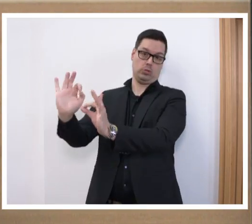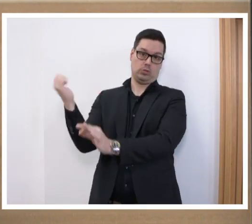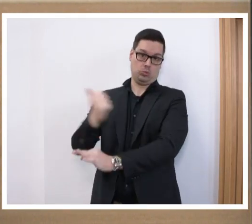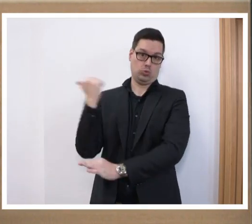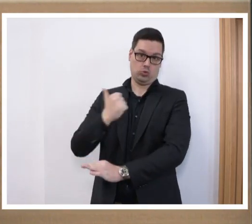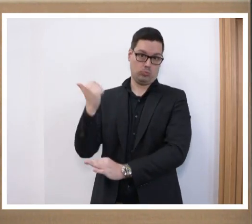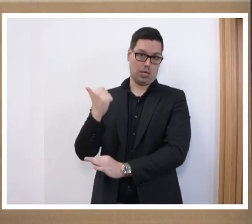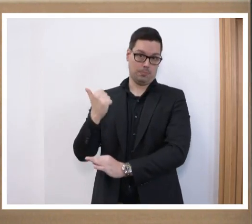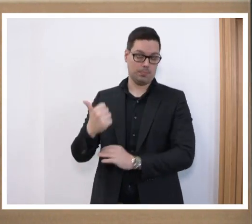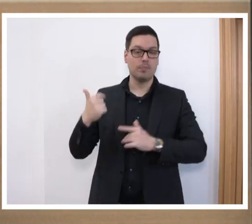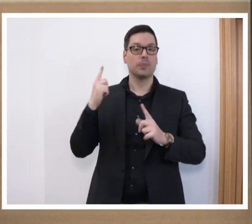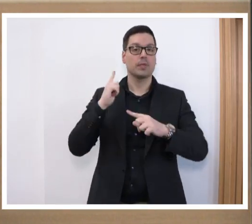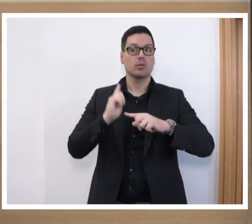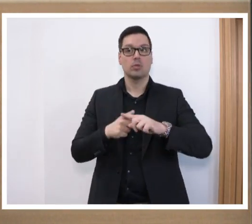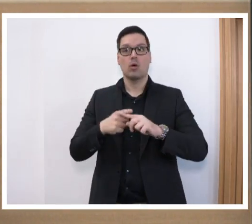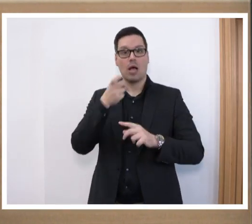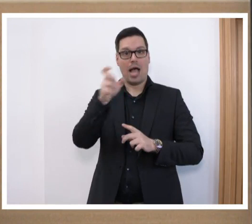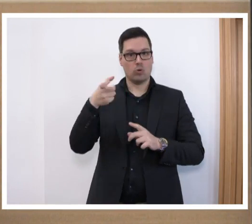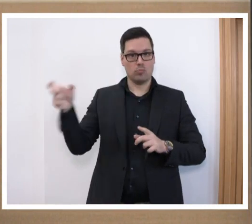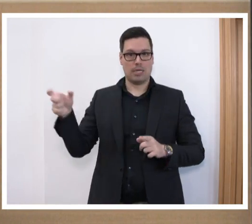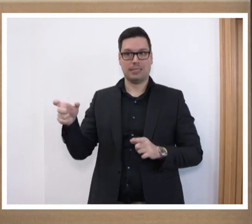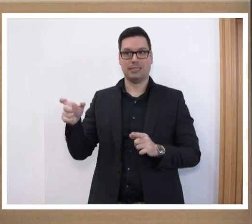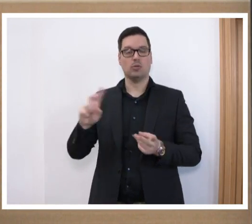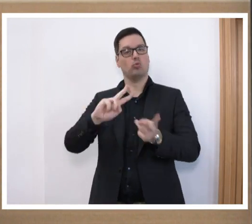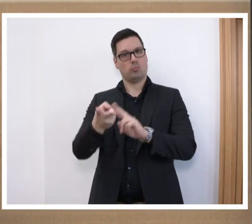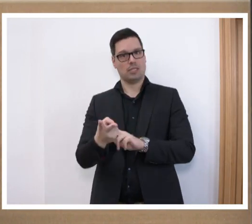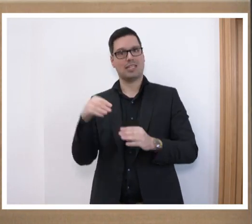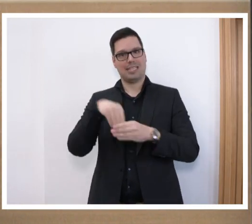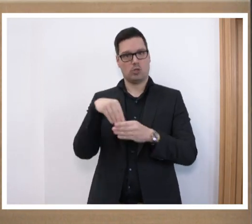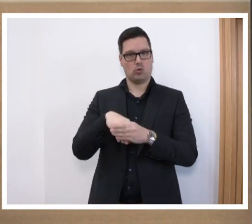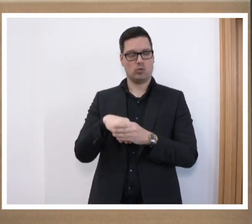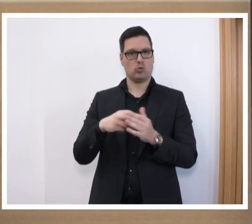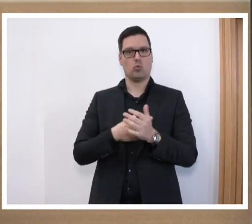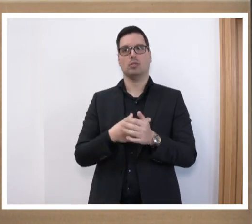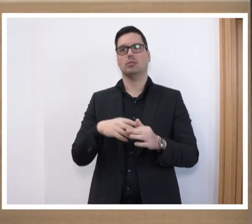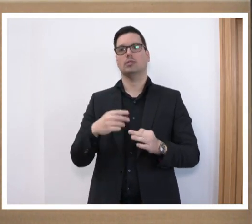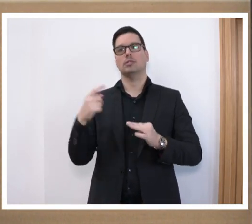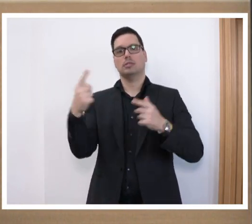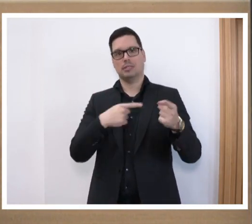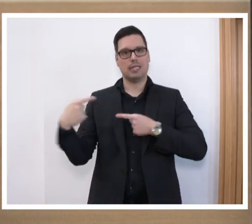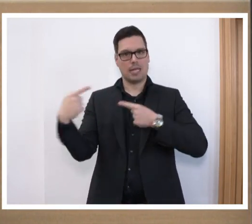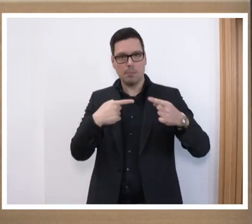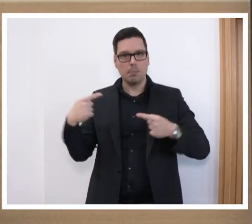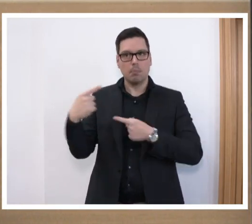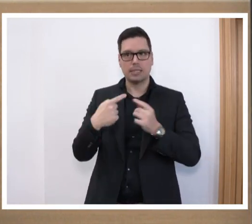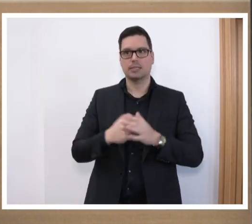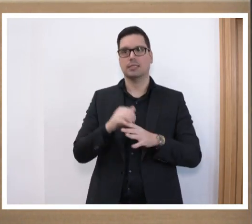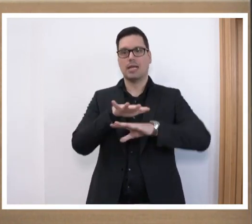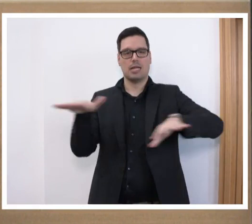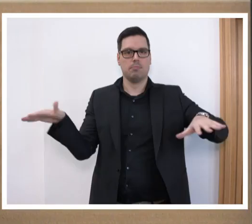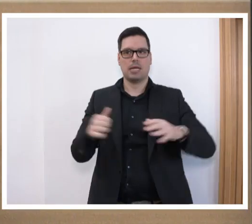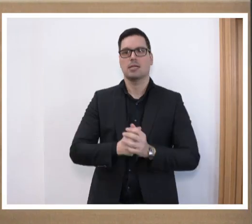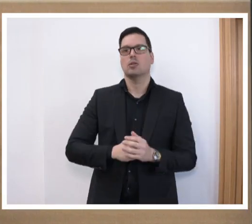vielleicht das eine oder andere Argument zu der aktuellen Umsetzung der Inklusion auch in die Debatte mit einzubringen.